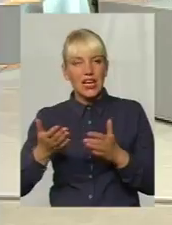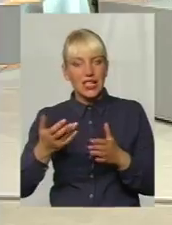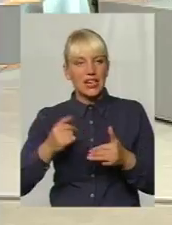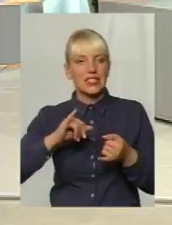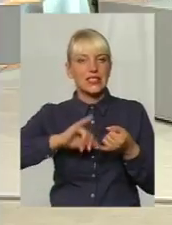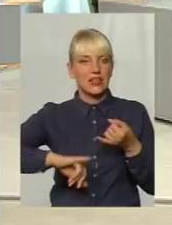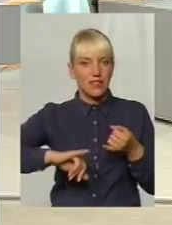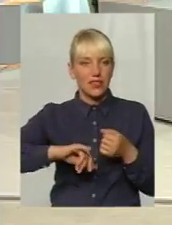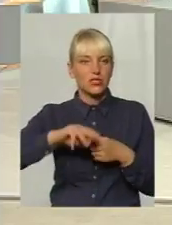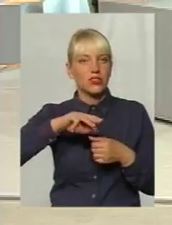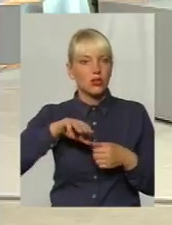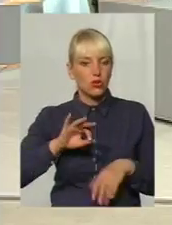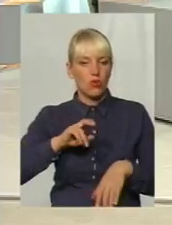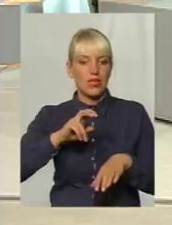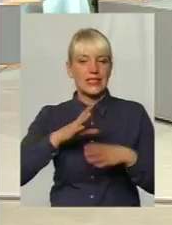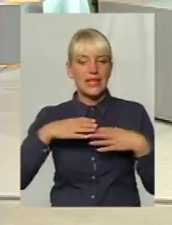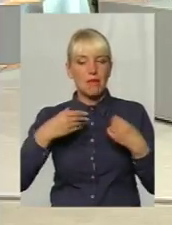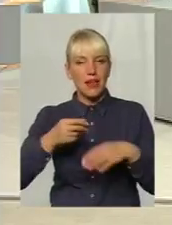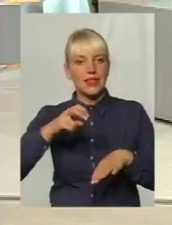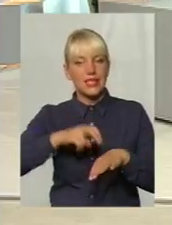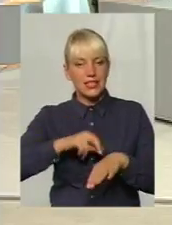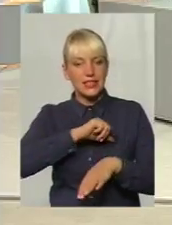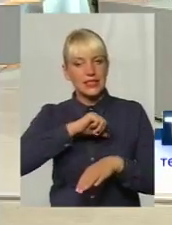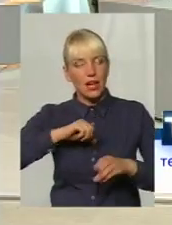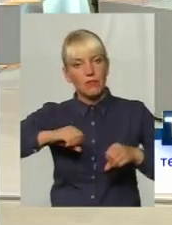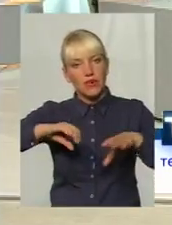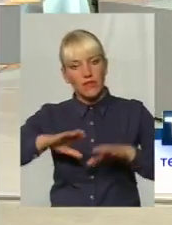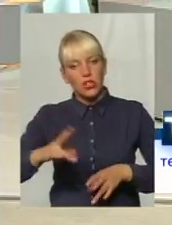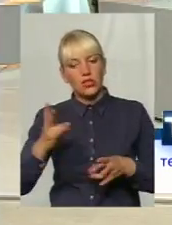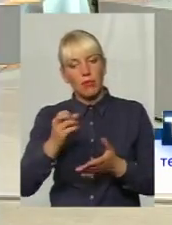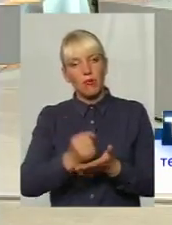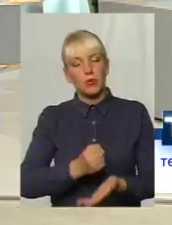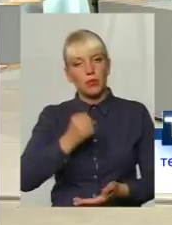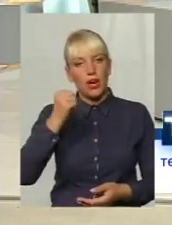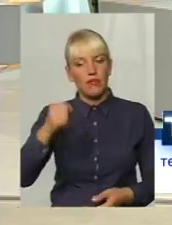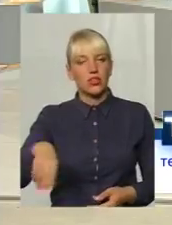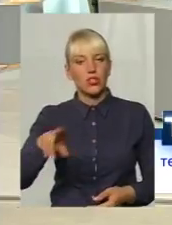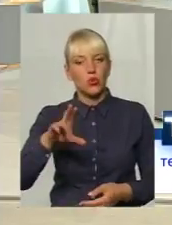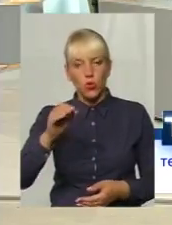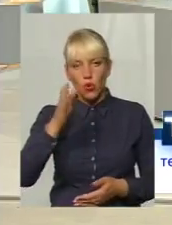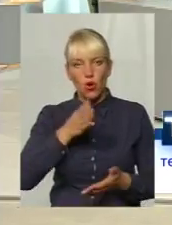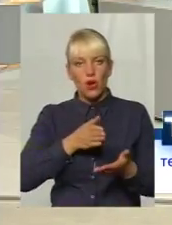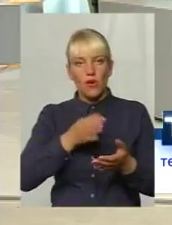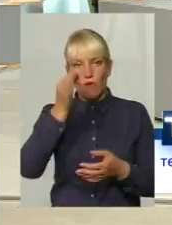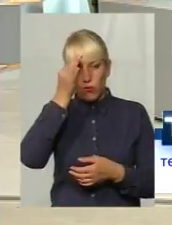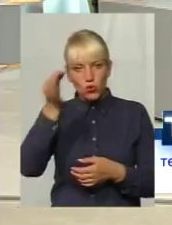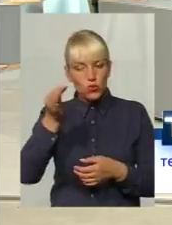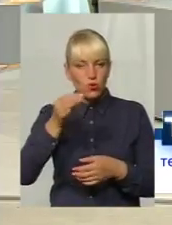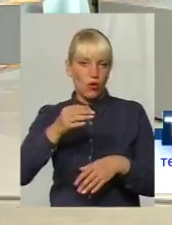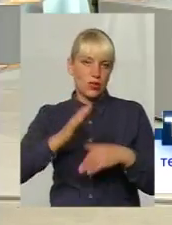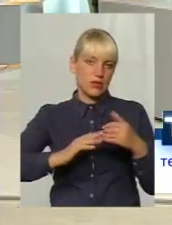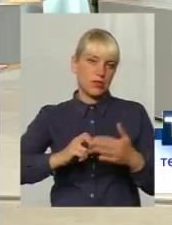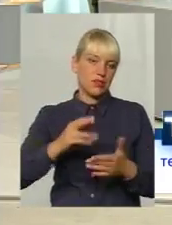сімейний лікар сам вирішить, що його потрібно направити до вузького спеціаліста. Але це може бути раз в місяць,